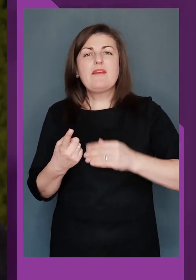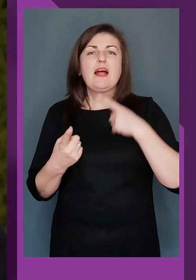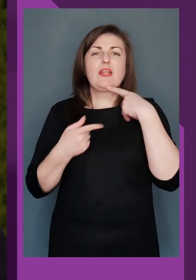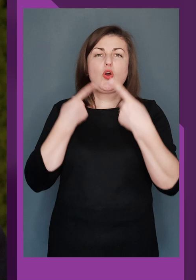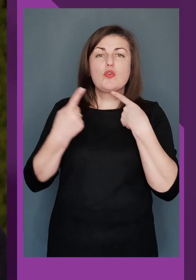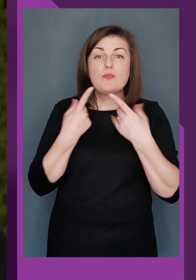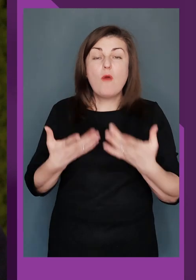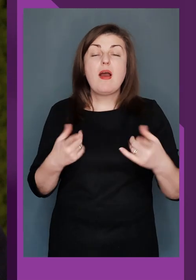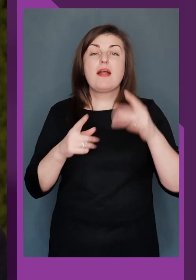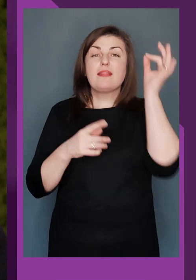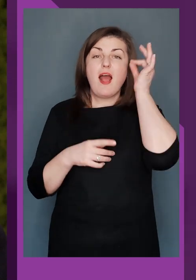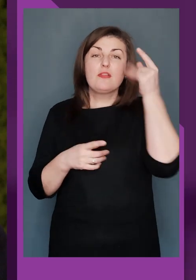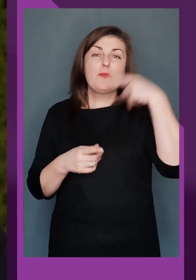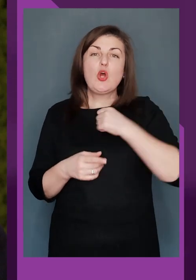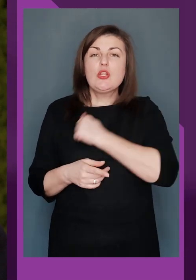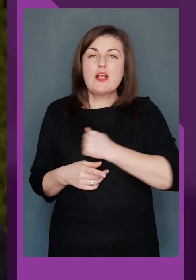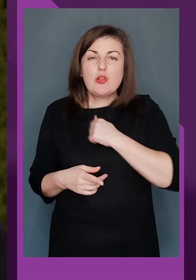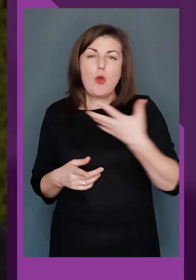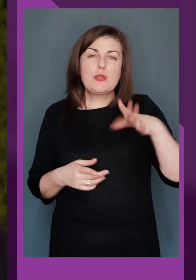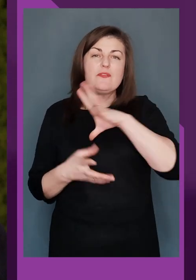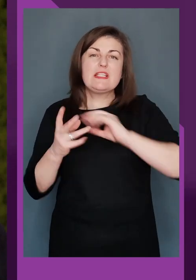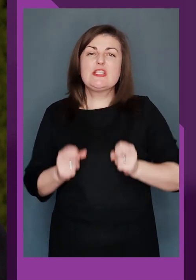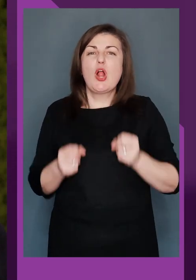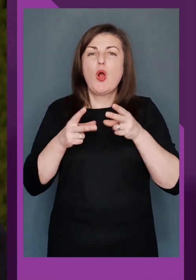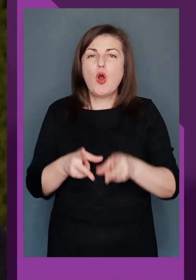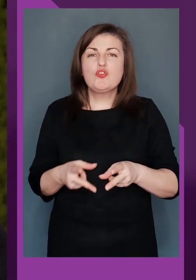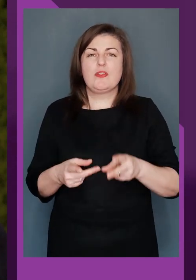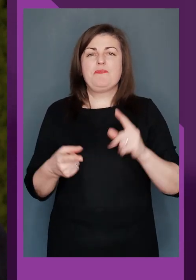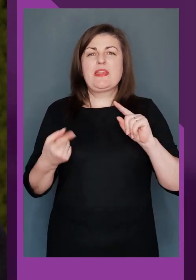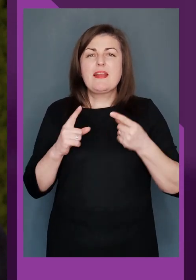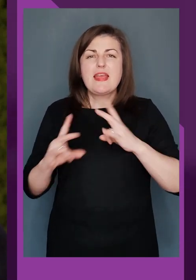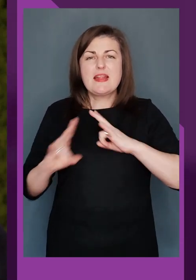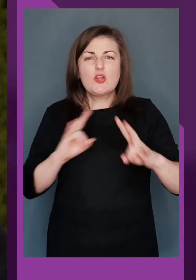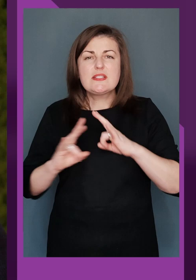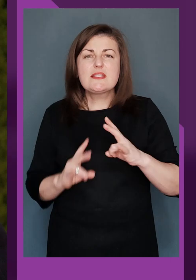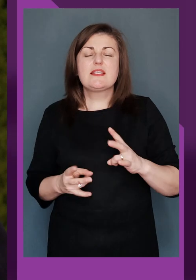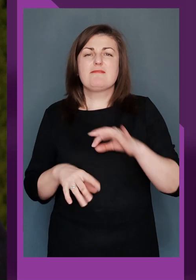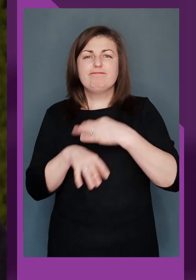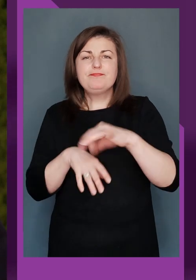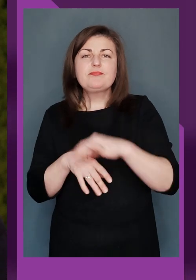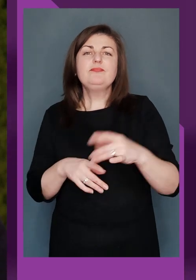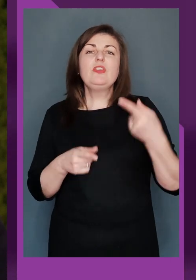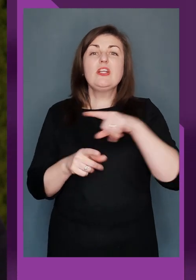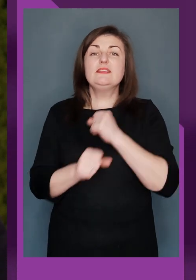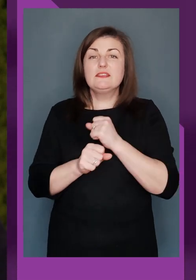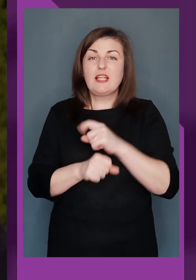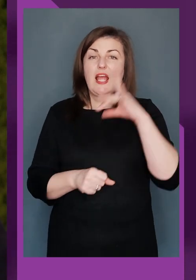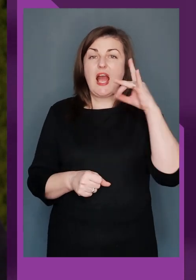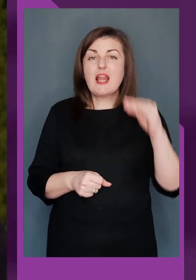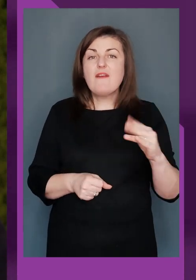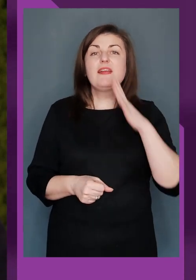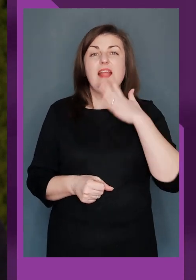розмовах нагадувати про те зло, про всі ті злочини, акти геноциду, терористичні акти, які чинить